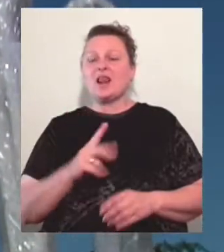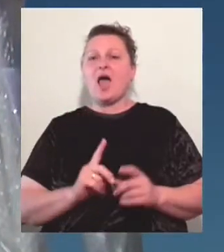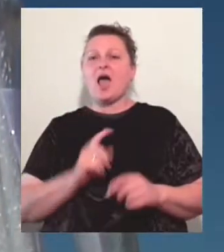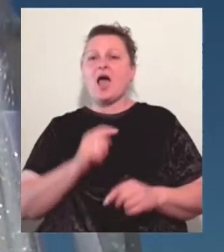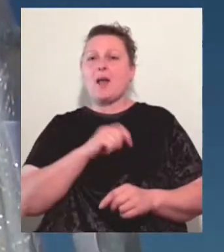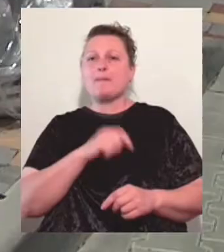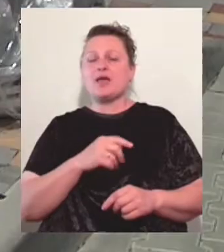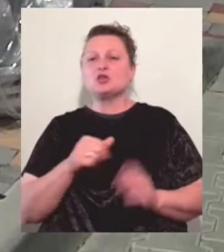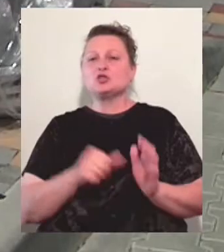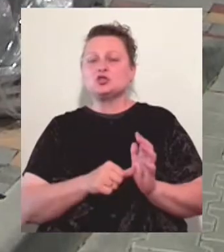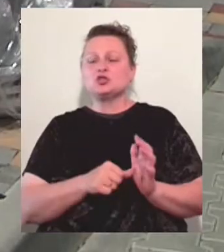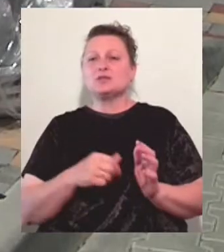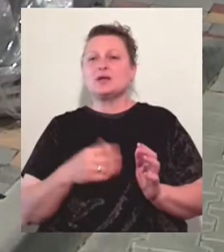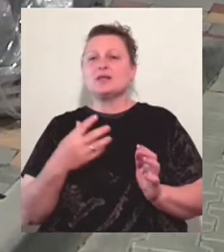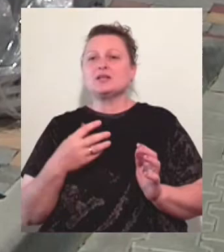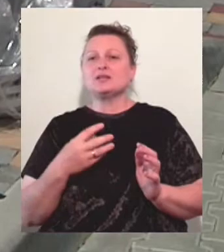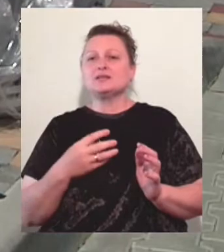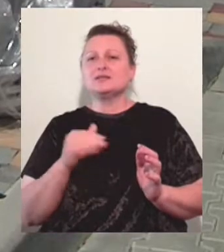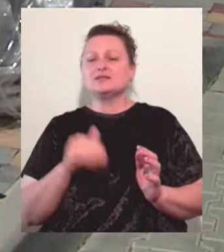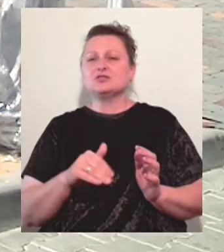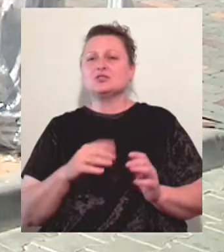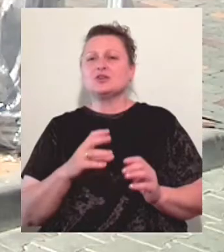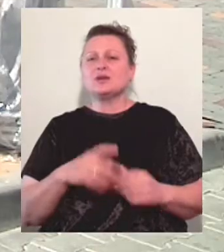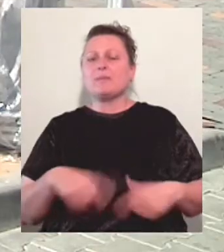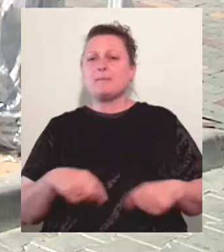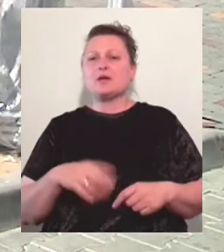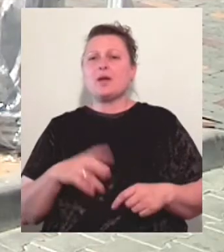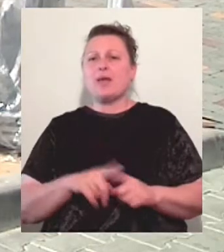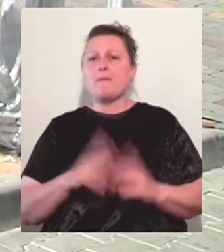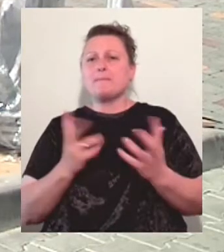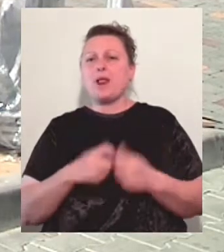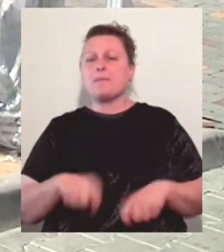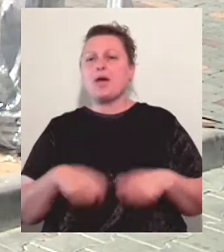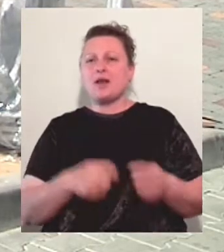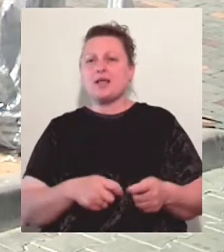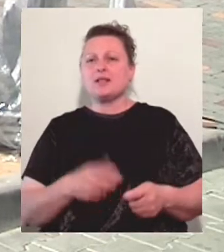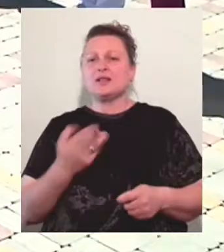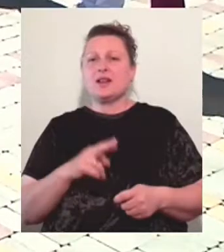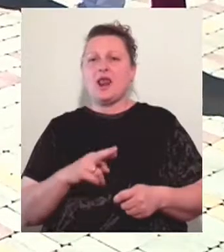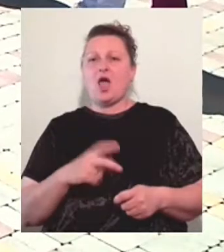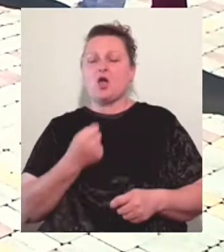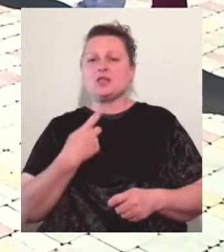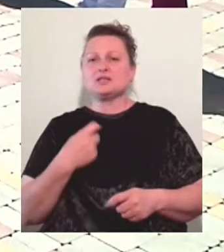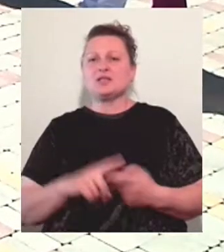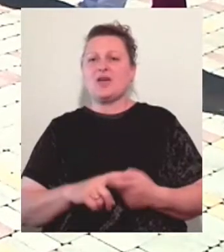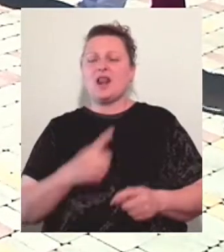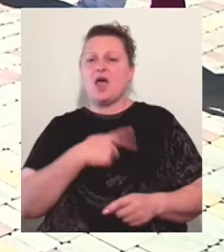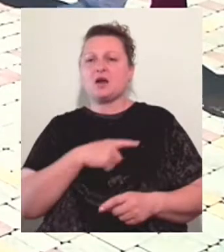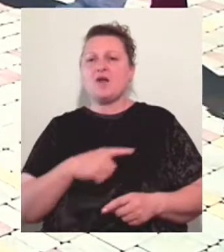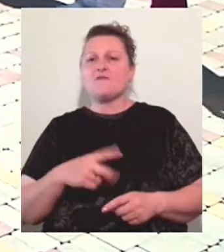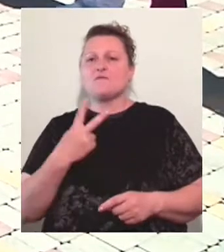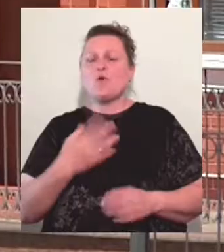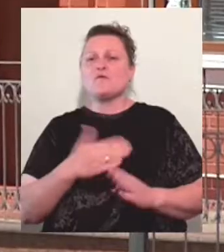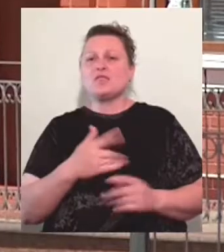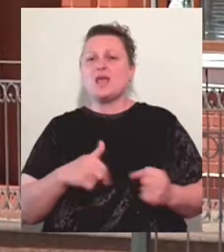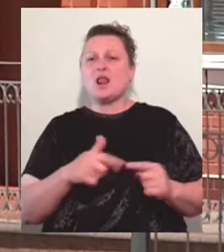30 памперсів для літних людей. Такі приладдя передали Одеські інфекційні лікарні. Нове обладнання розмістять у двох відділеннях із